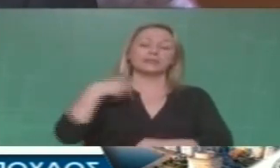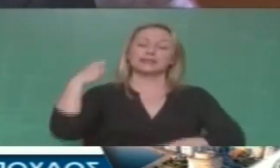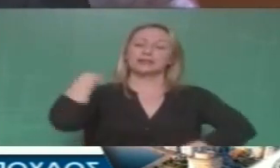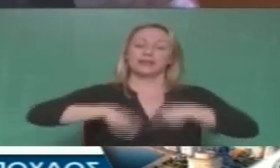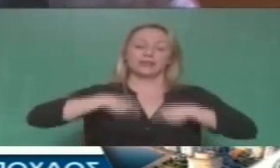απέναντι στην εφαρμογή